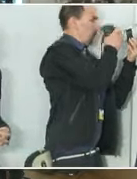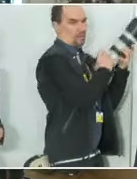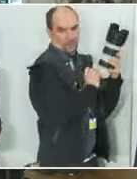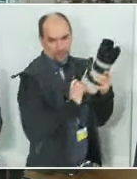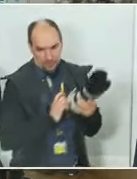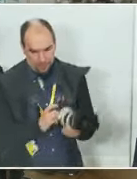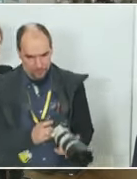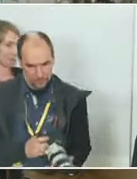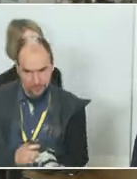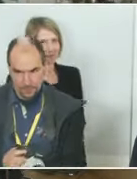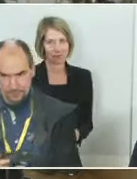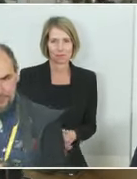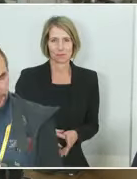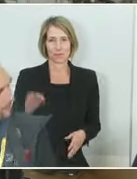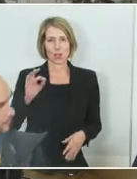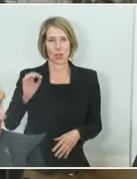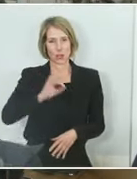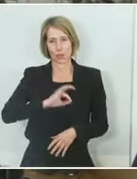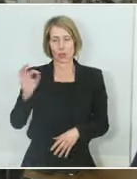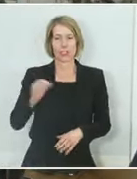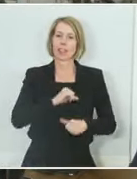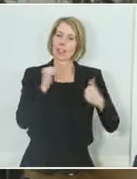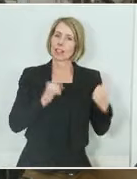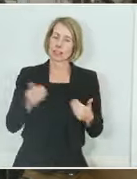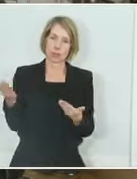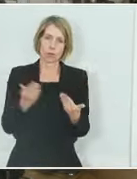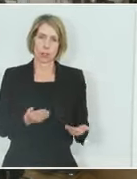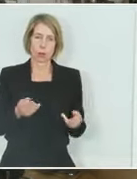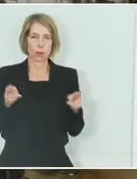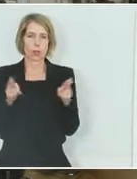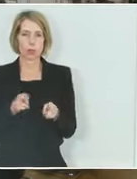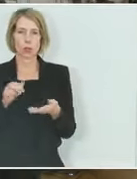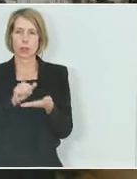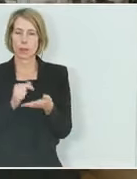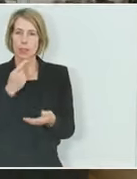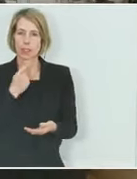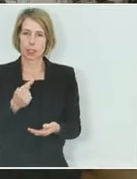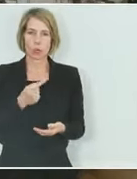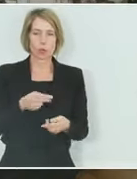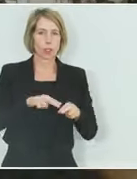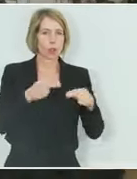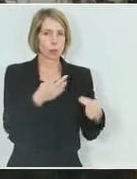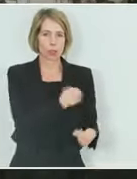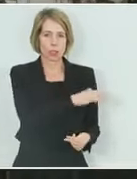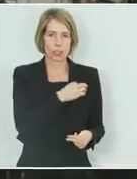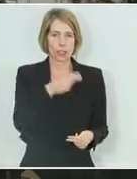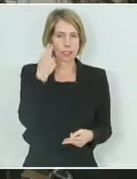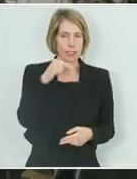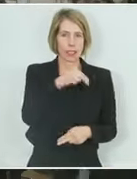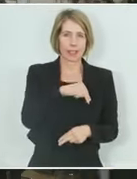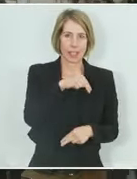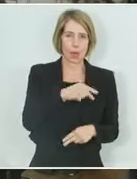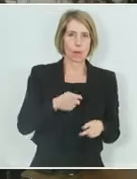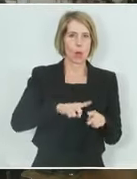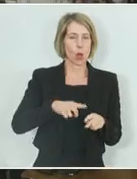Guten Tag, herzlich willkommen zu einem kurzen Pressestatement des Bundeskanzlers Karl Nehammer und des kosovarischen Premierministers